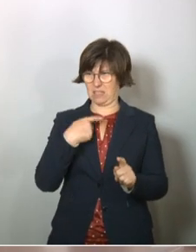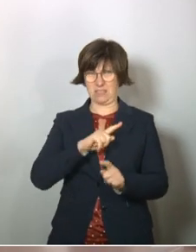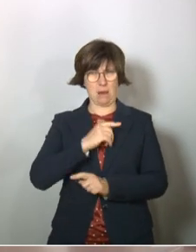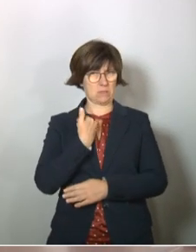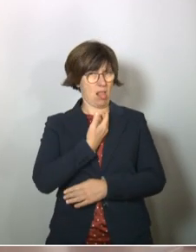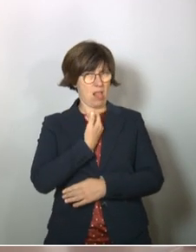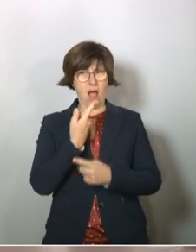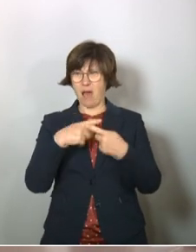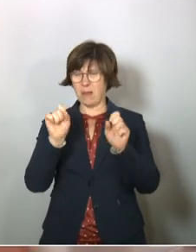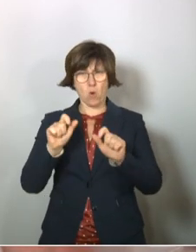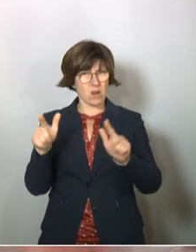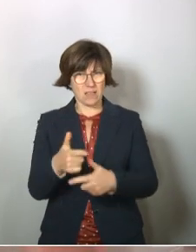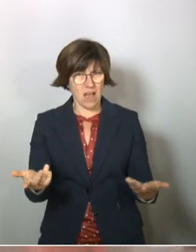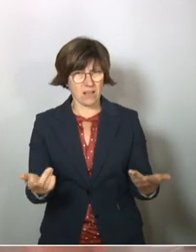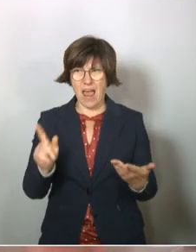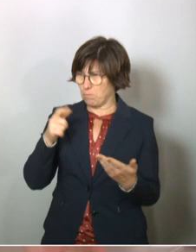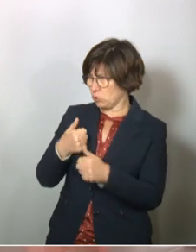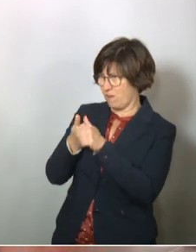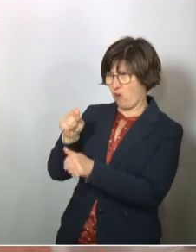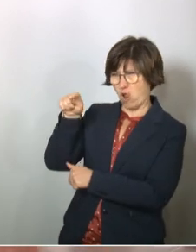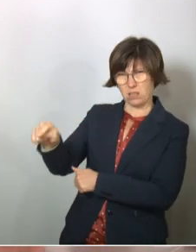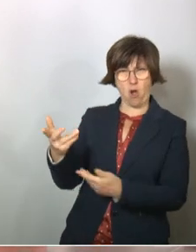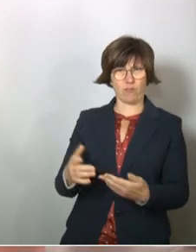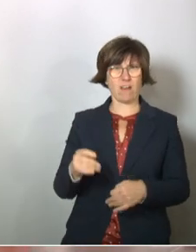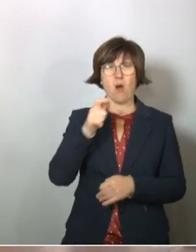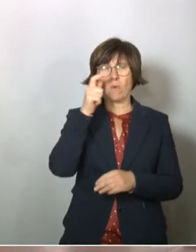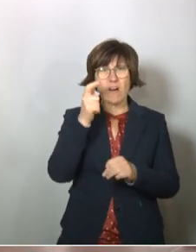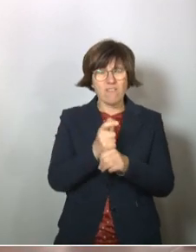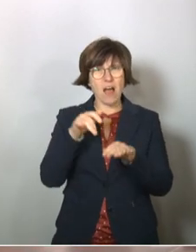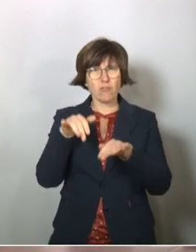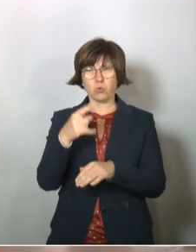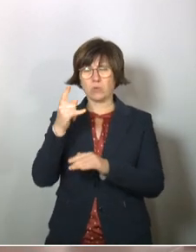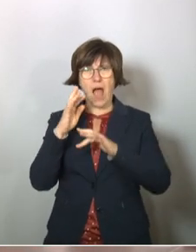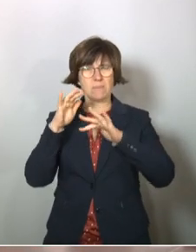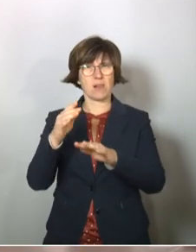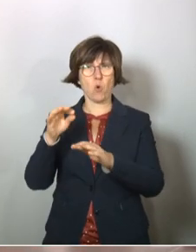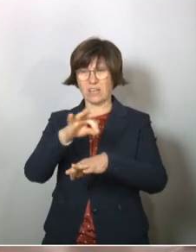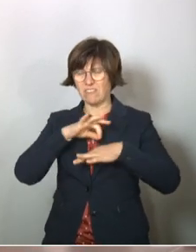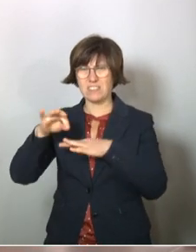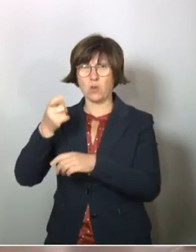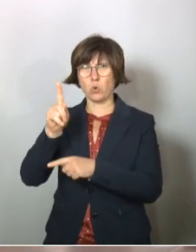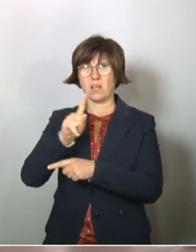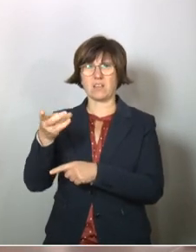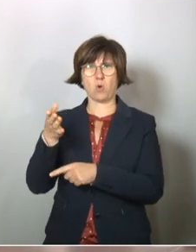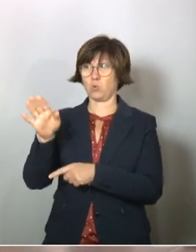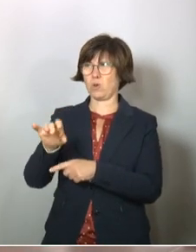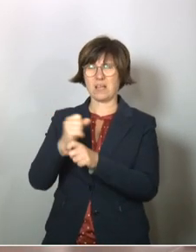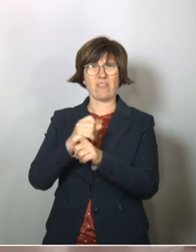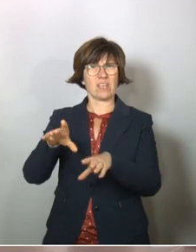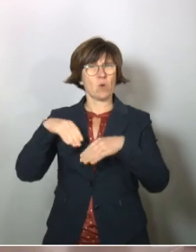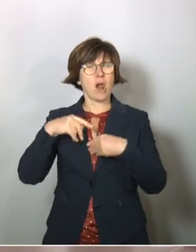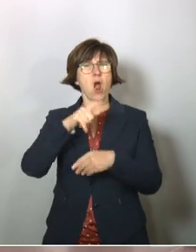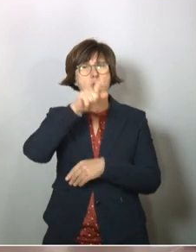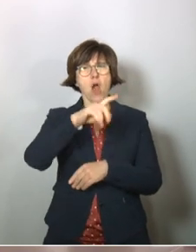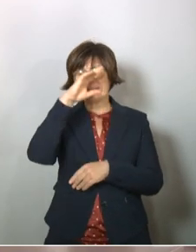habe gar keine andere Wahl. Ich muss ihm folgen. Denn die Verantwortung für eine Million Infizierte und 100.000 Tote kann ich nicht übernehmen. Und plötzlich